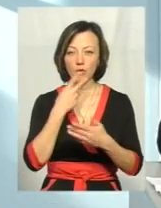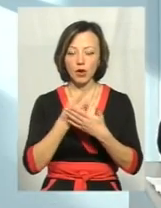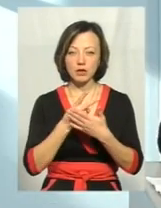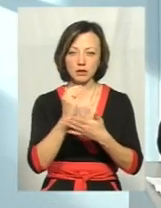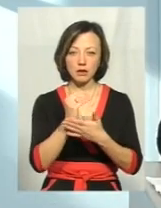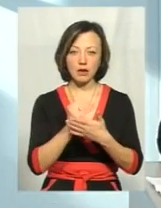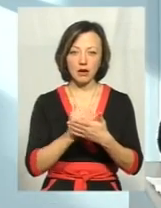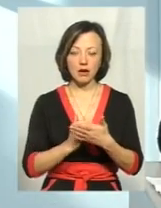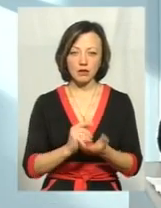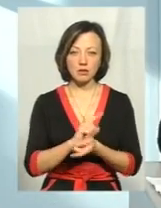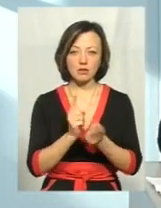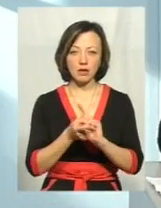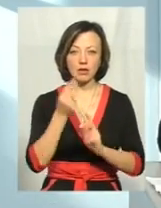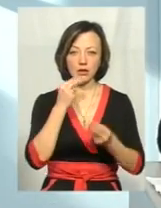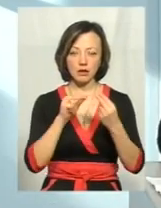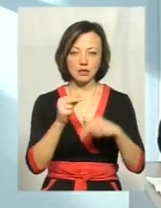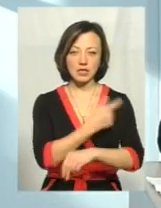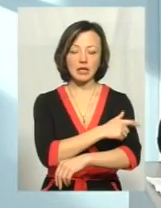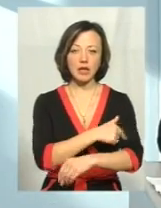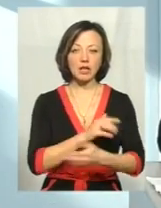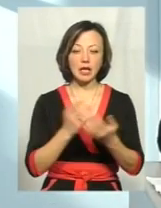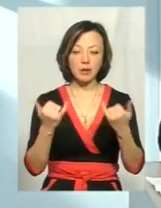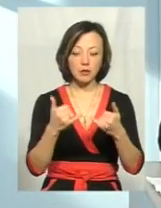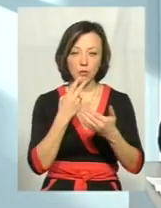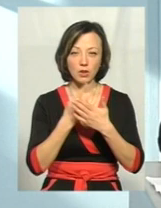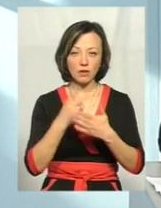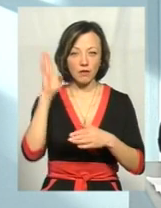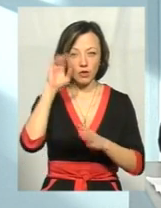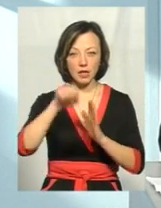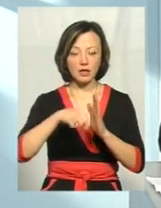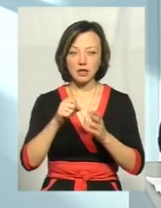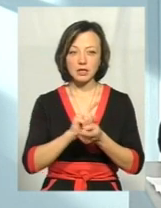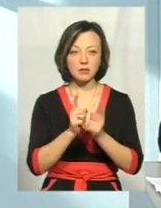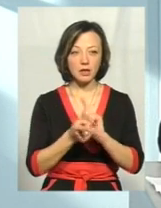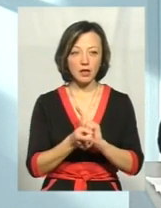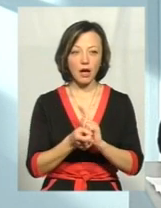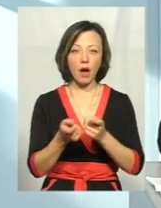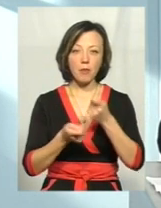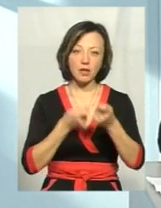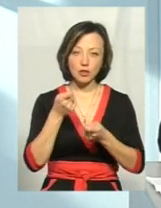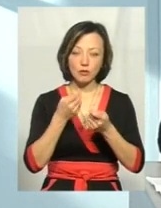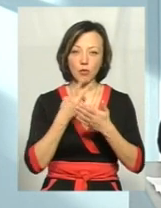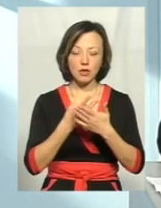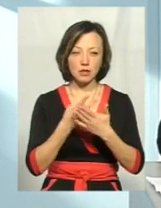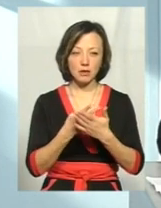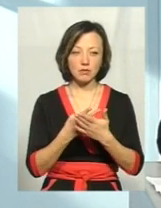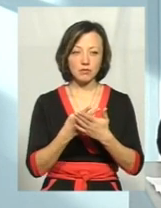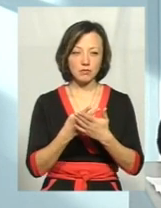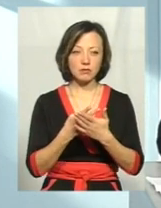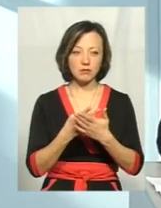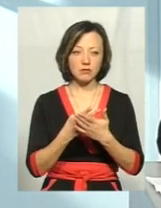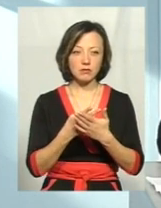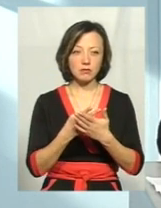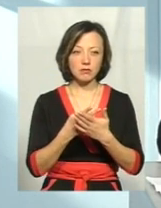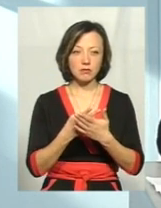що тут санітарно-хімічні показники, ти води кранічно не зміниш. А що до бактеріологічних показників, до